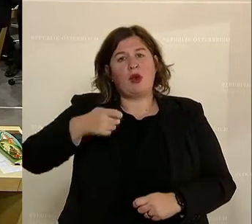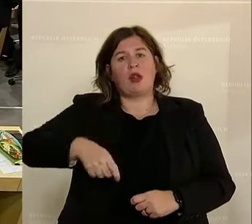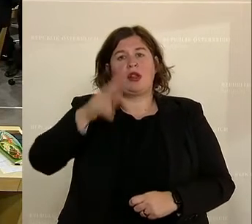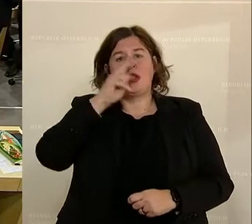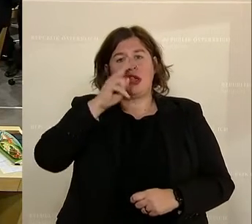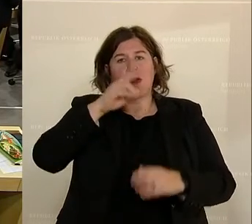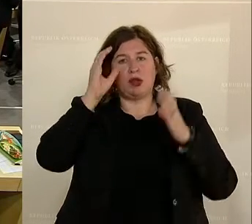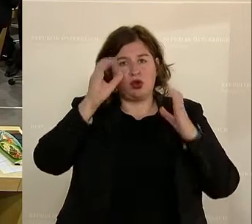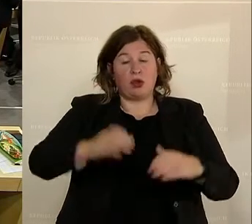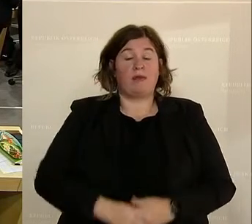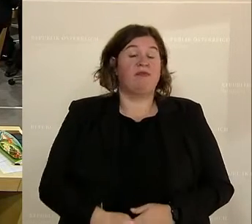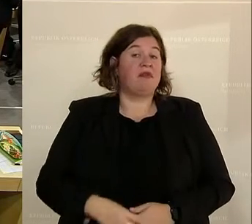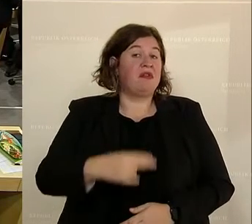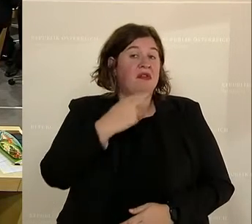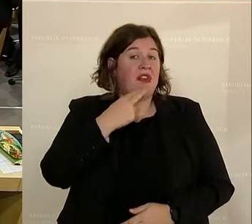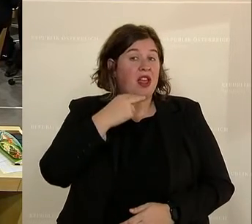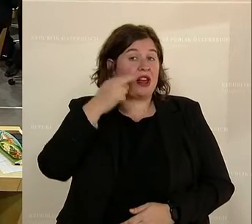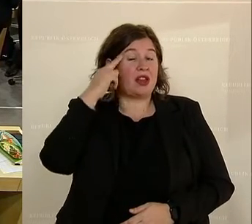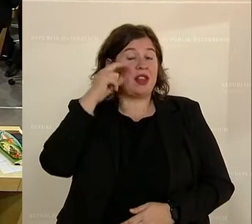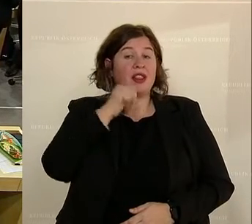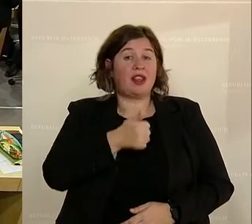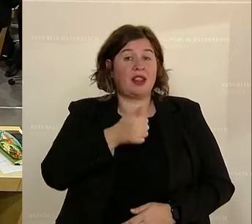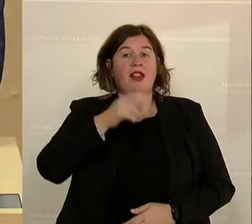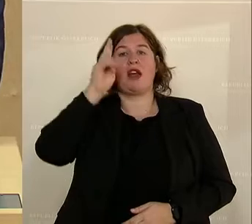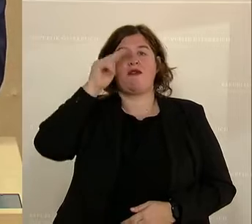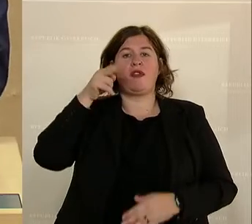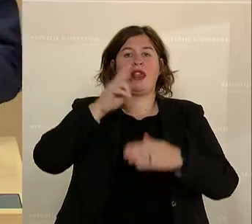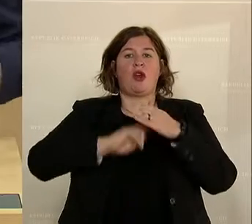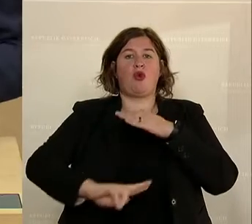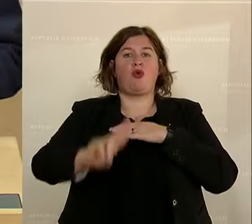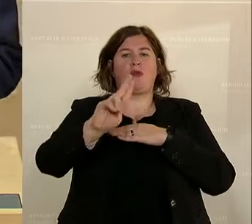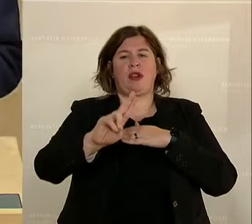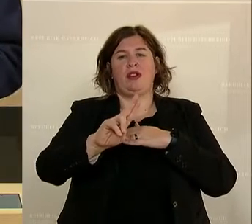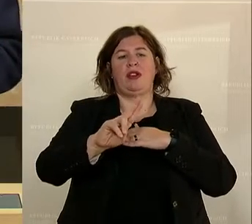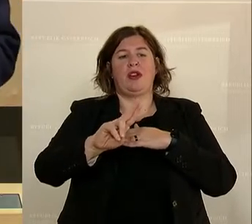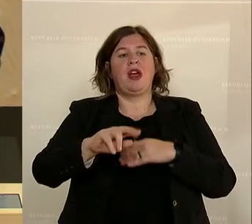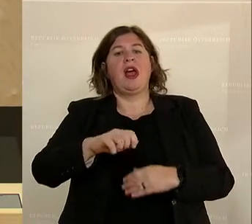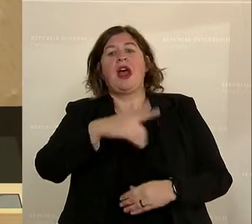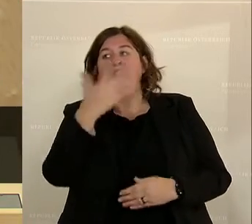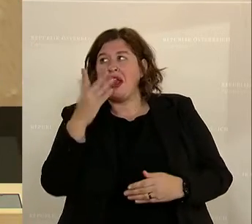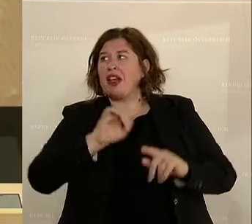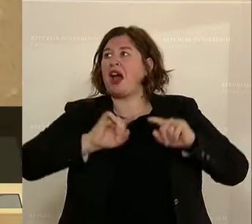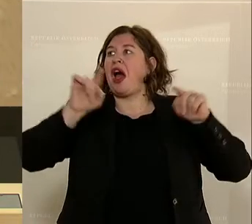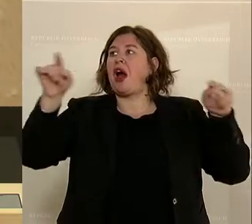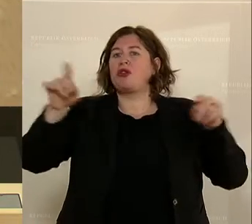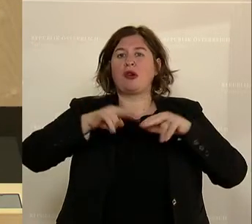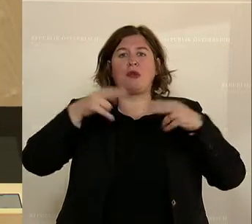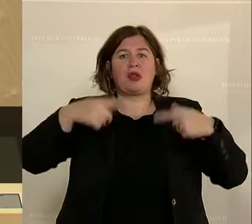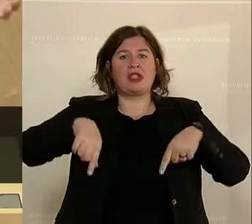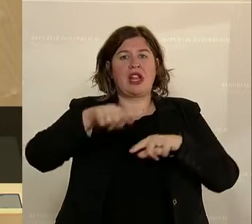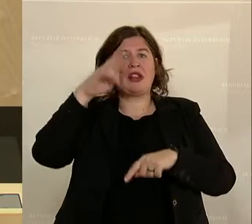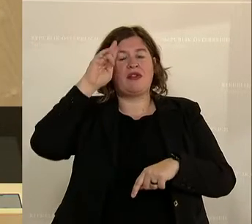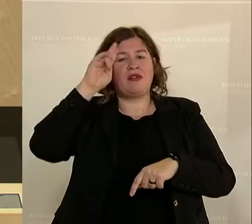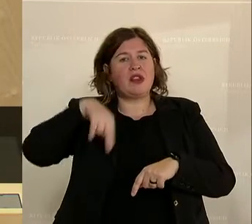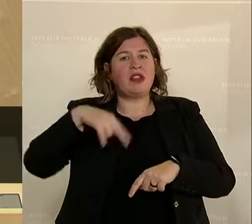wer kennt Sie nicht? Die Wiener U-Bahn. Einige wahrscheinlich außerhalb des Bundeslandes Wien werden Sie